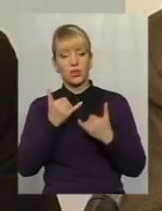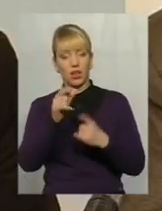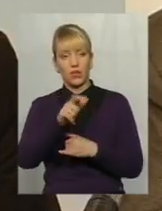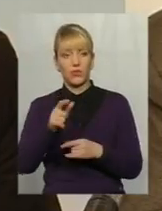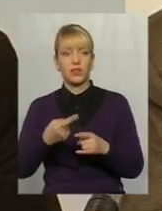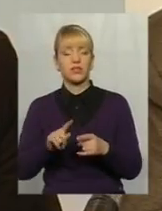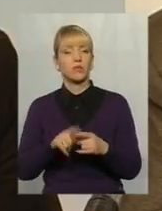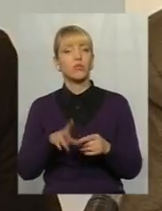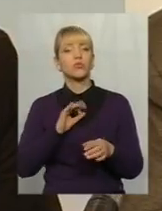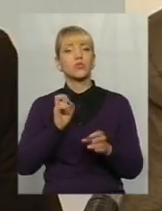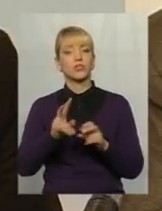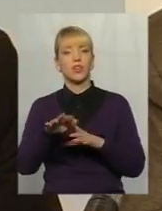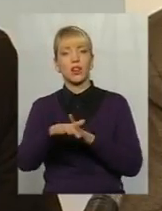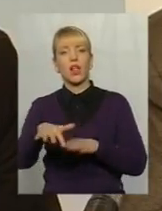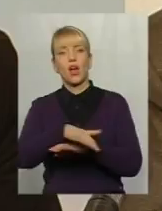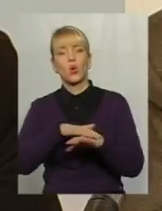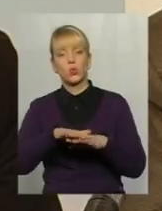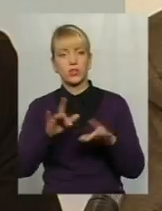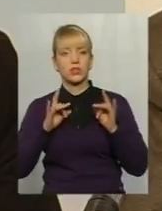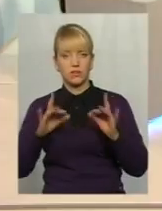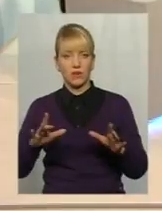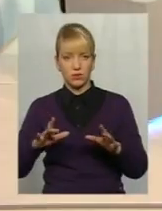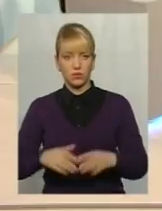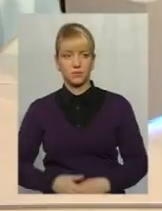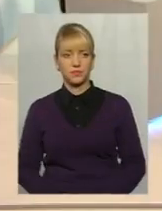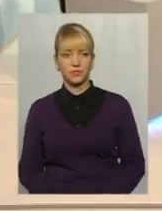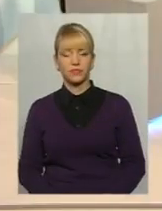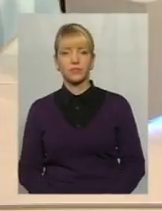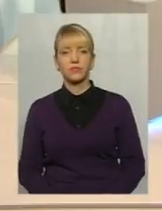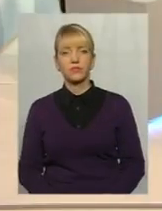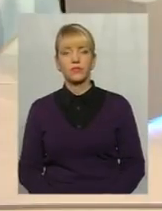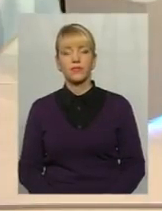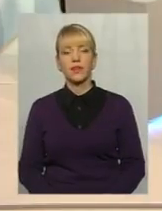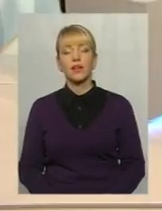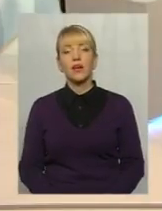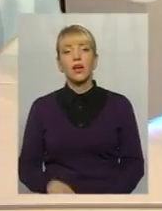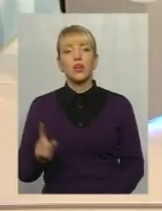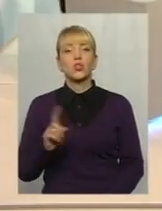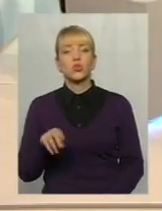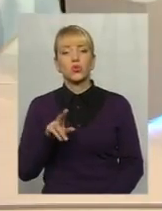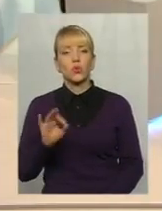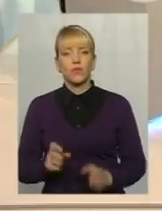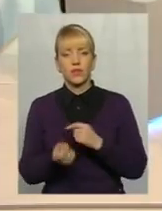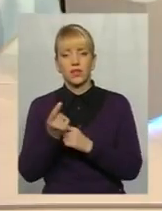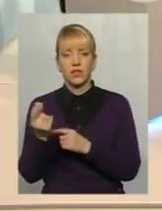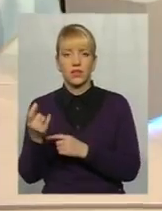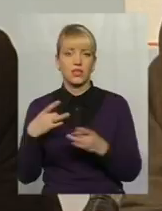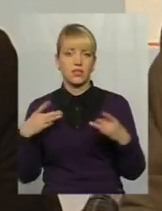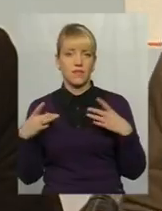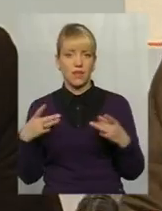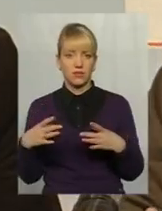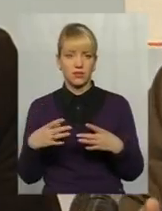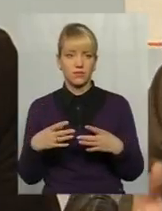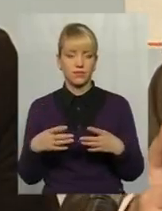святом народним, оцим святом, яке об'єднувало. До речі, щодо виникнення свят, які,